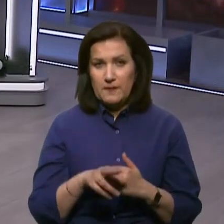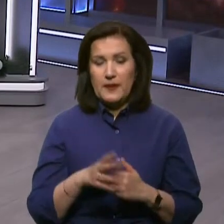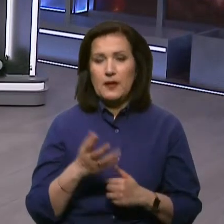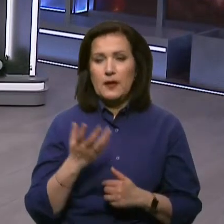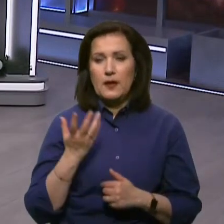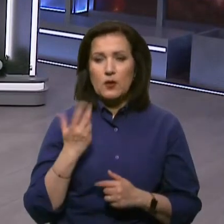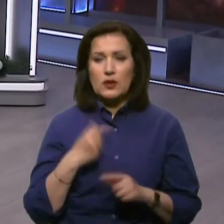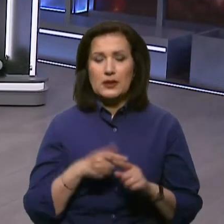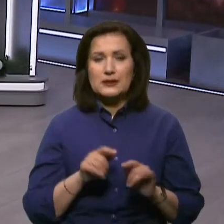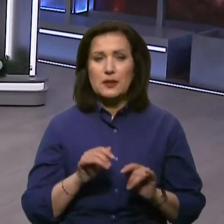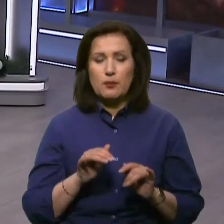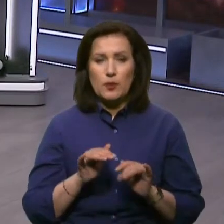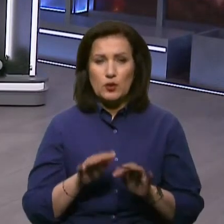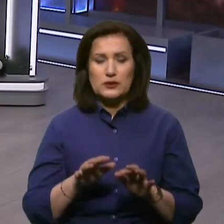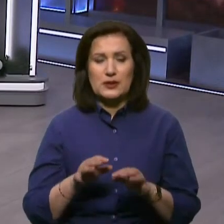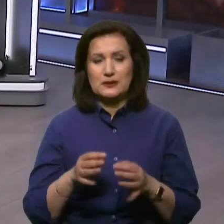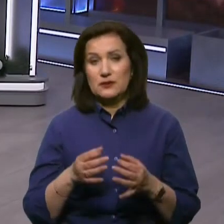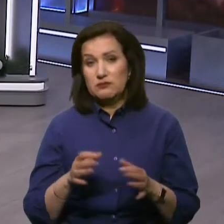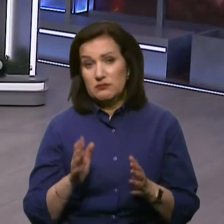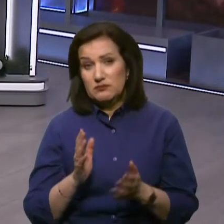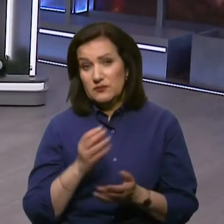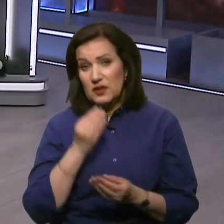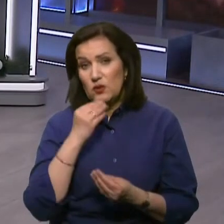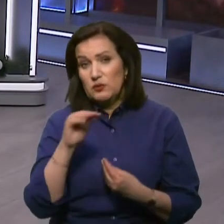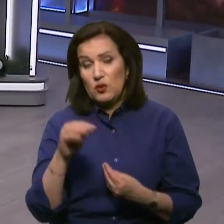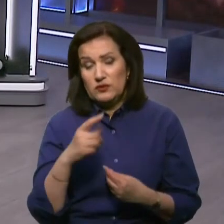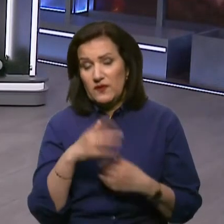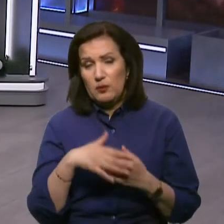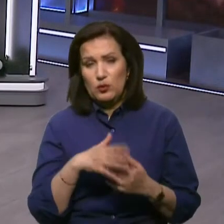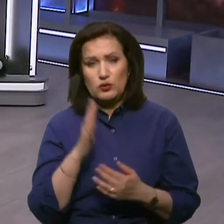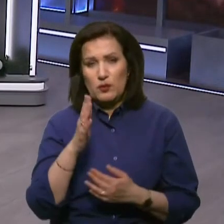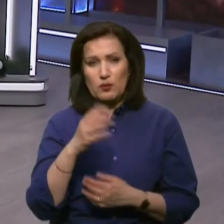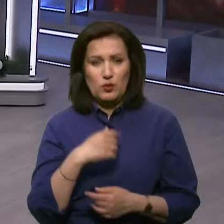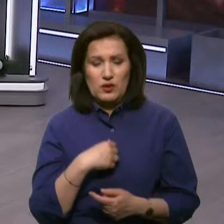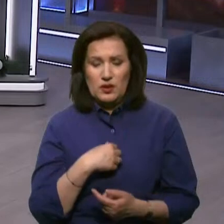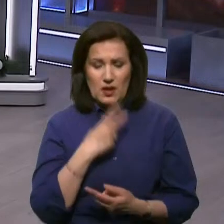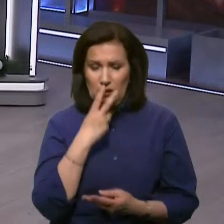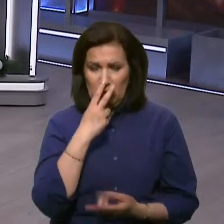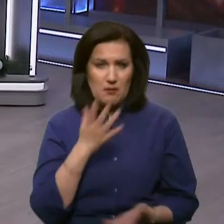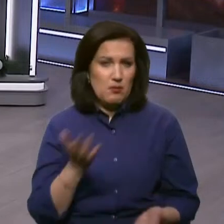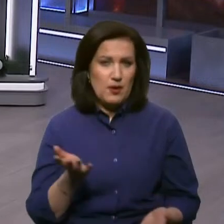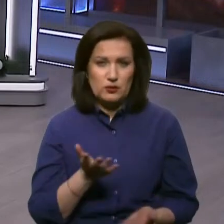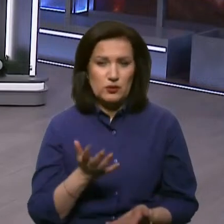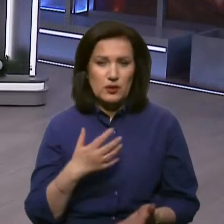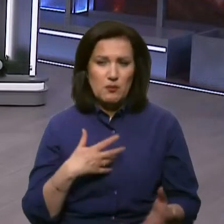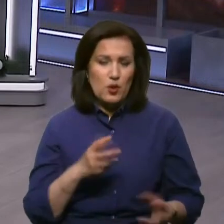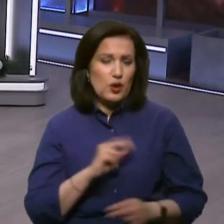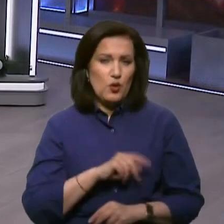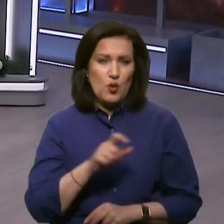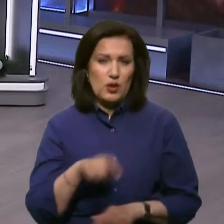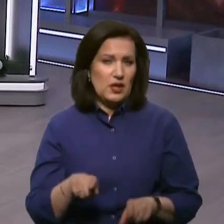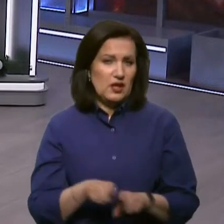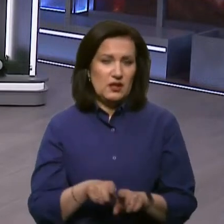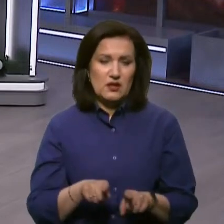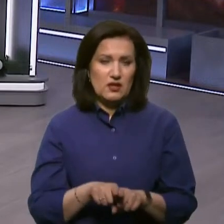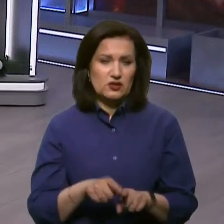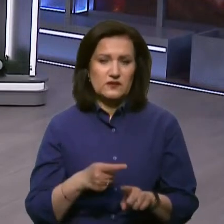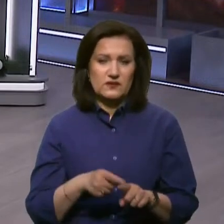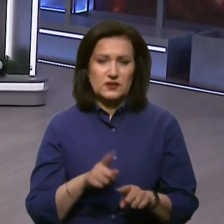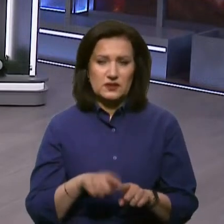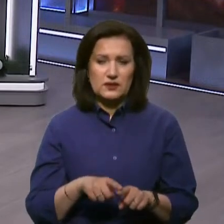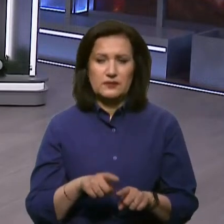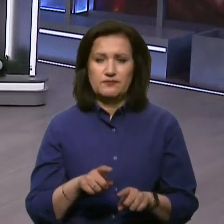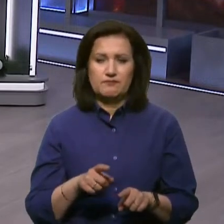коли цей процес розморозиться, я поки що у найближчому майбутньому не бачу. І мої колеги теж в цій